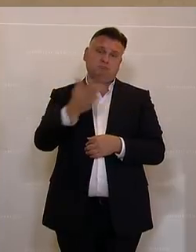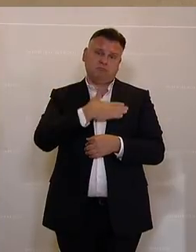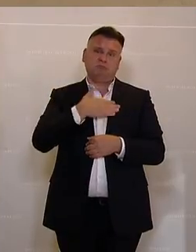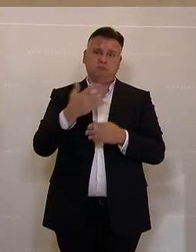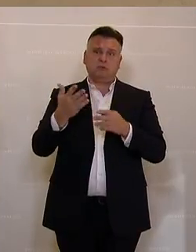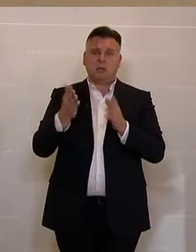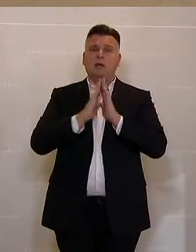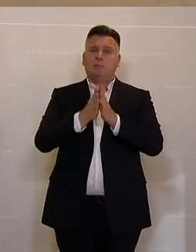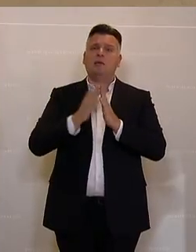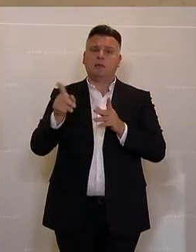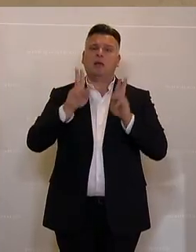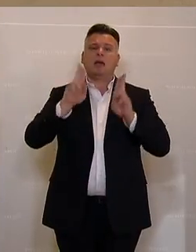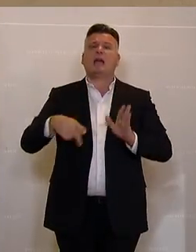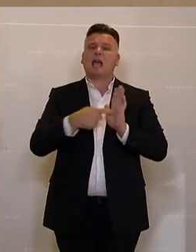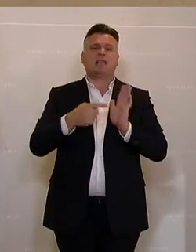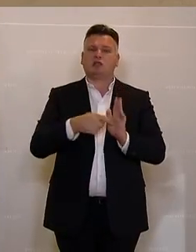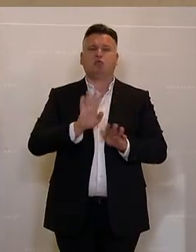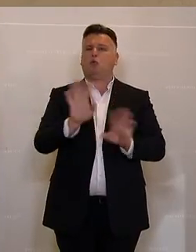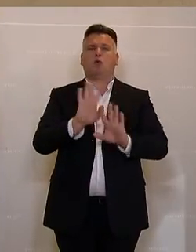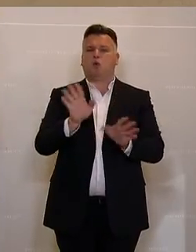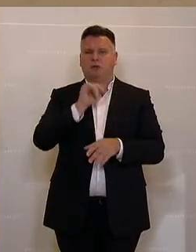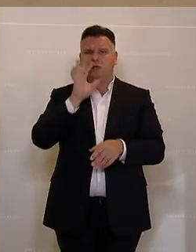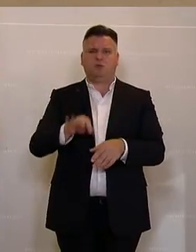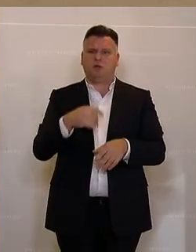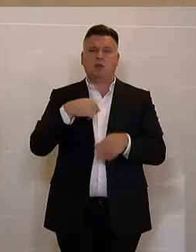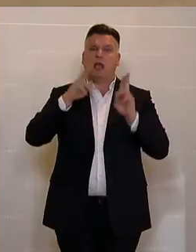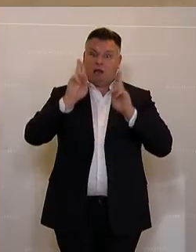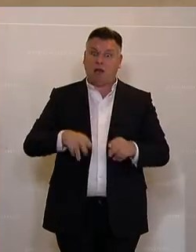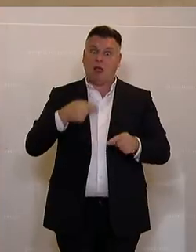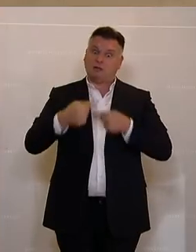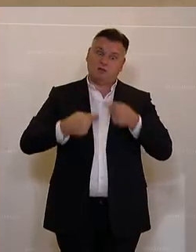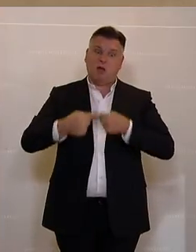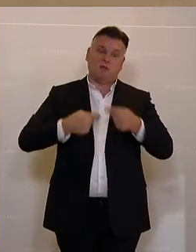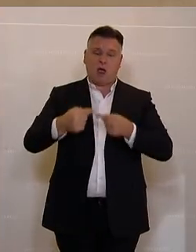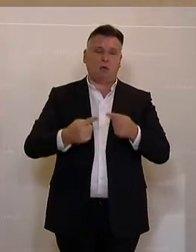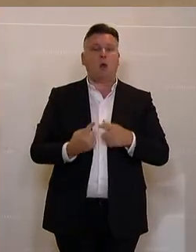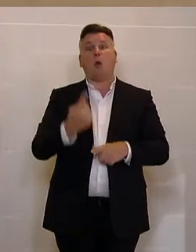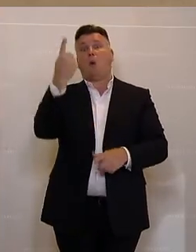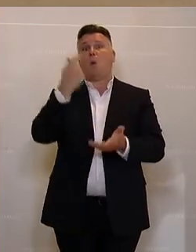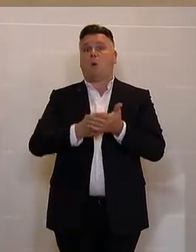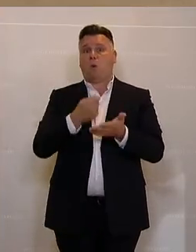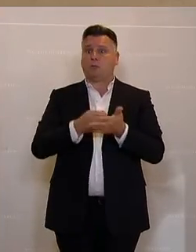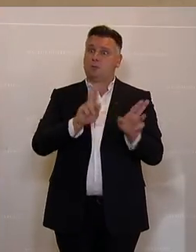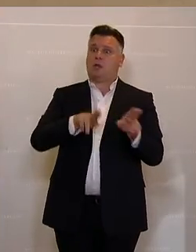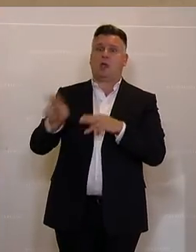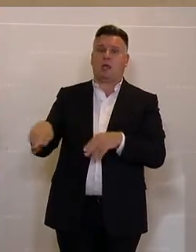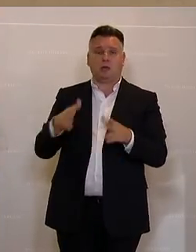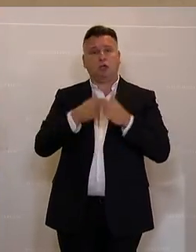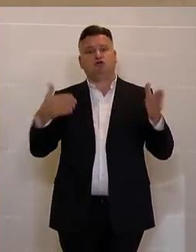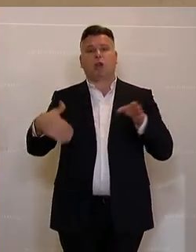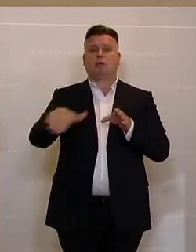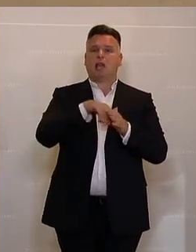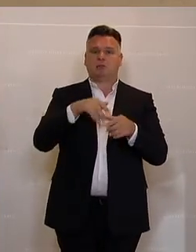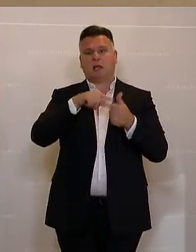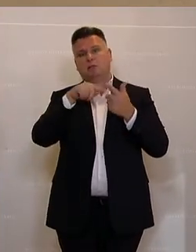diesen Rechtsanspruch nicht um. Sie stürzen uns in Rechtsverfahren, die uns immense Kosten beschreiten. In Schadenersatzforderungen